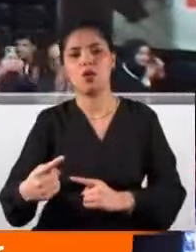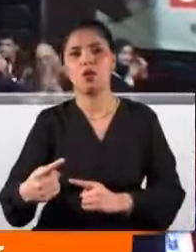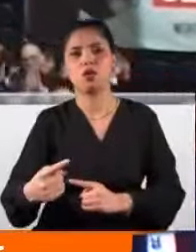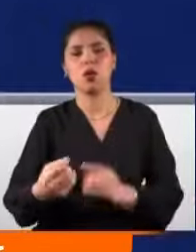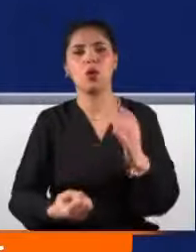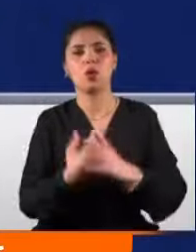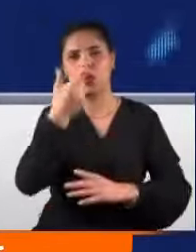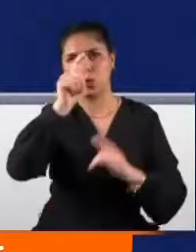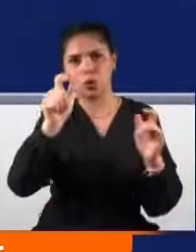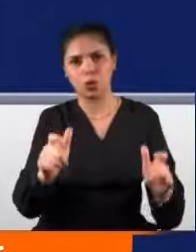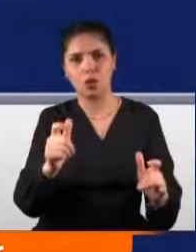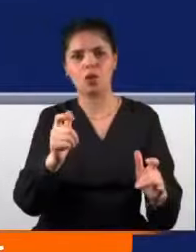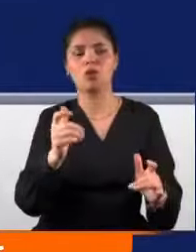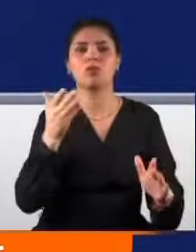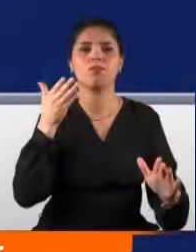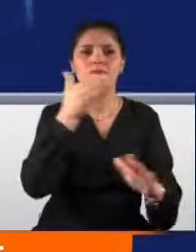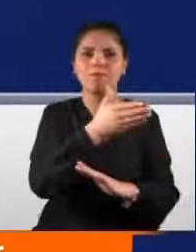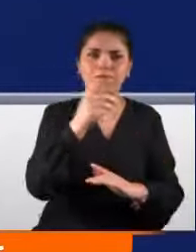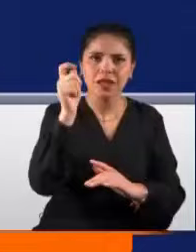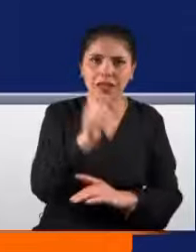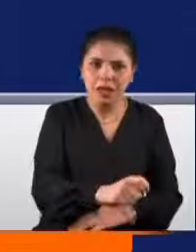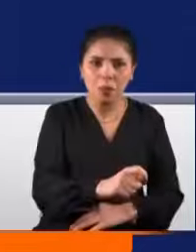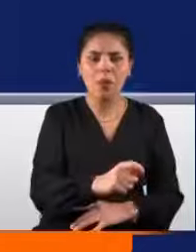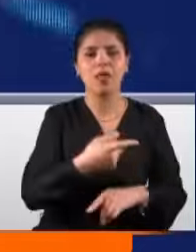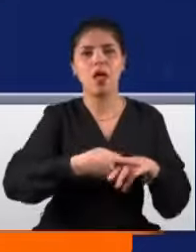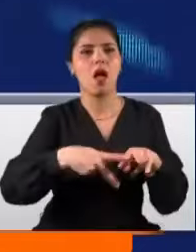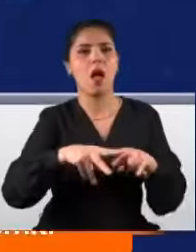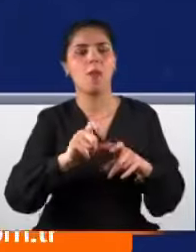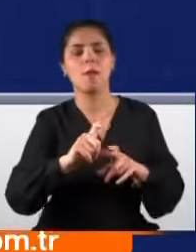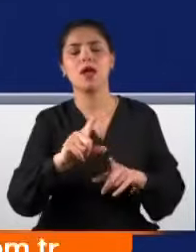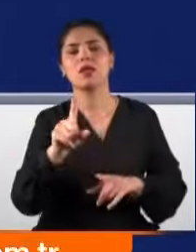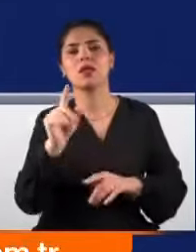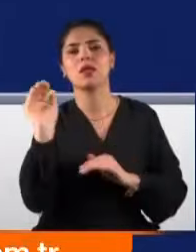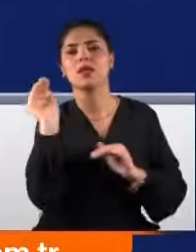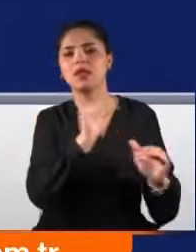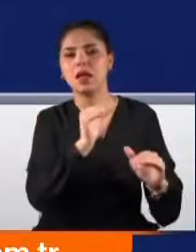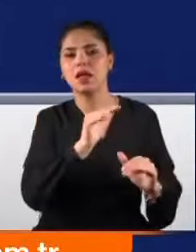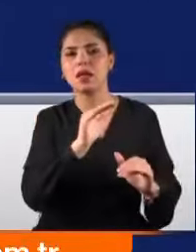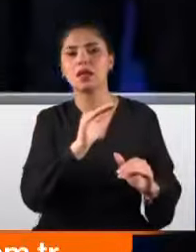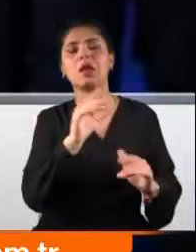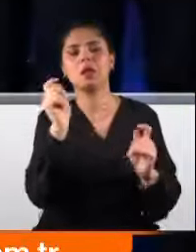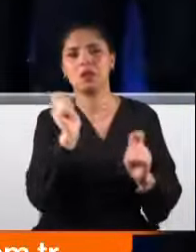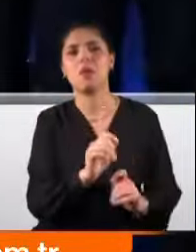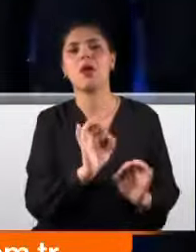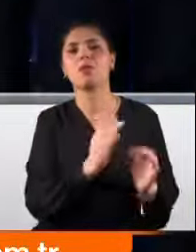ziyaret eder. Hamas'ın hamiliğini ve avukatlığını bunlar kimseye bırakmazdı.